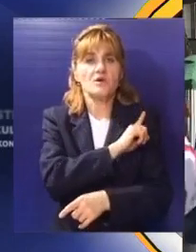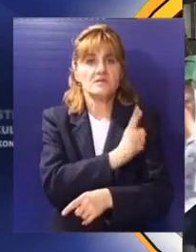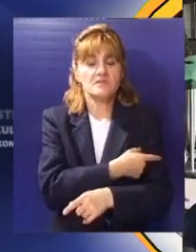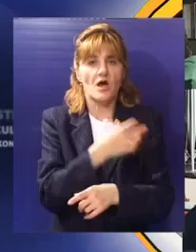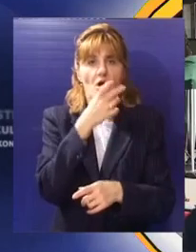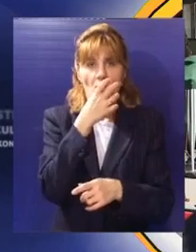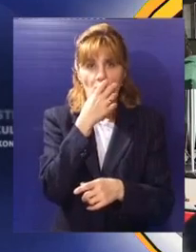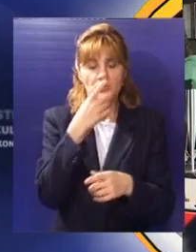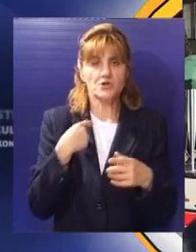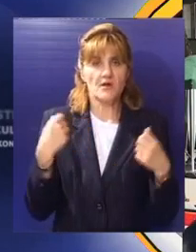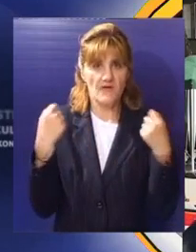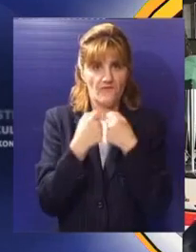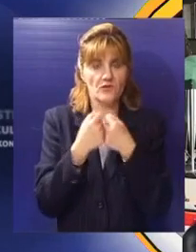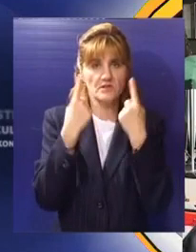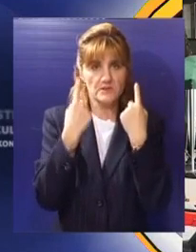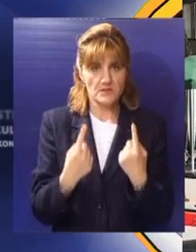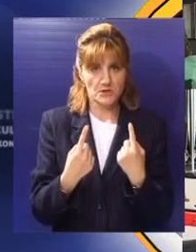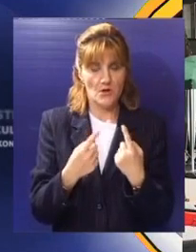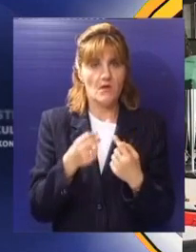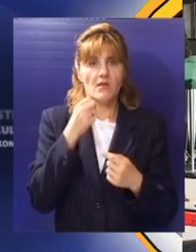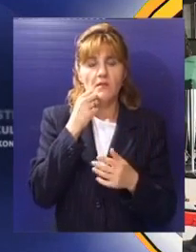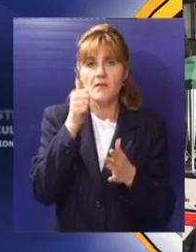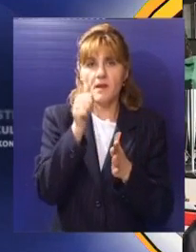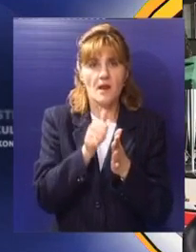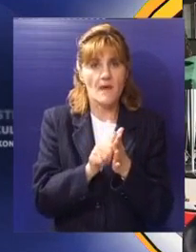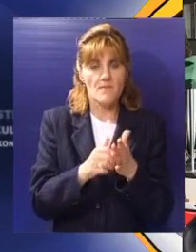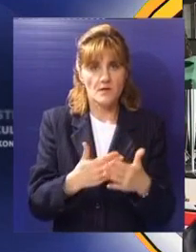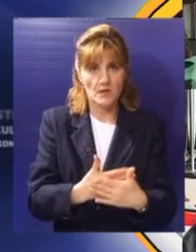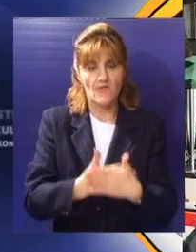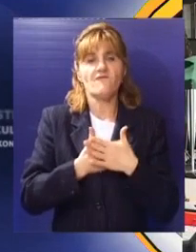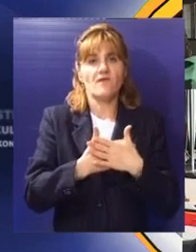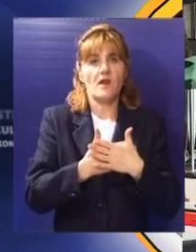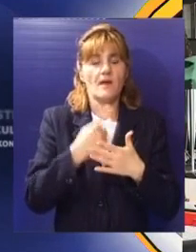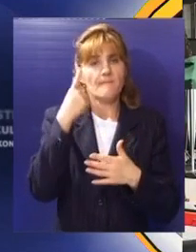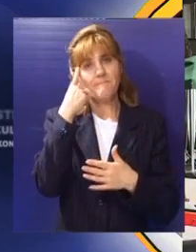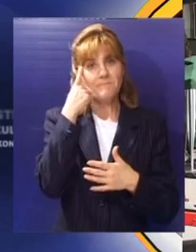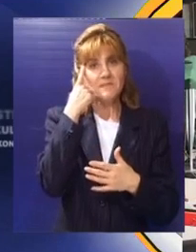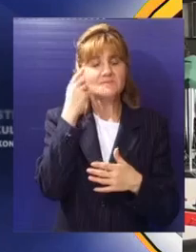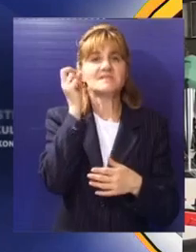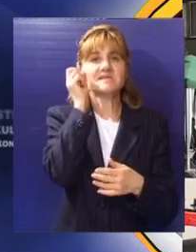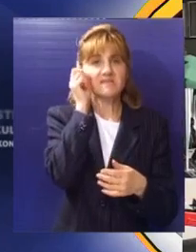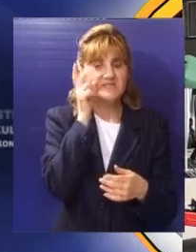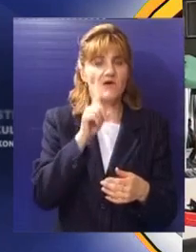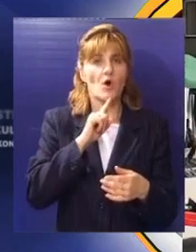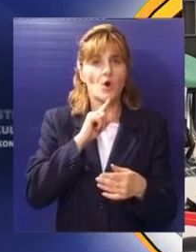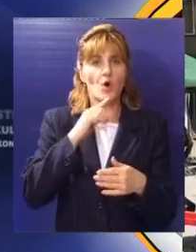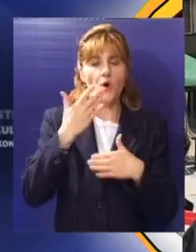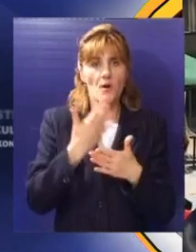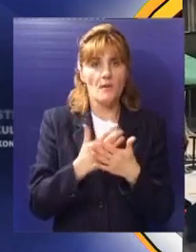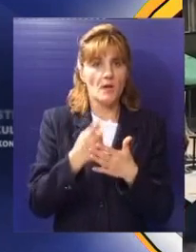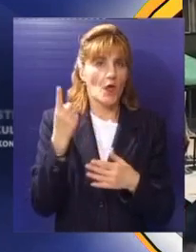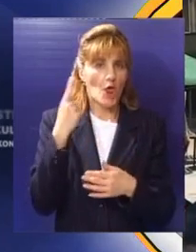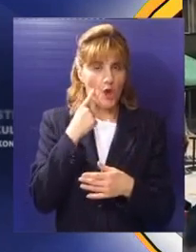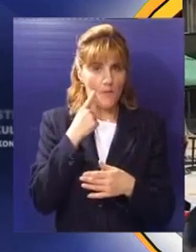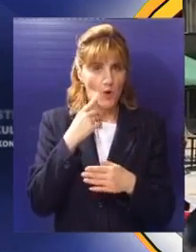stagom želi da doživi frontalni sudar. Ali već i prije onoj najmanjoj brzini udar je dovoljno veliki da mislim da svako ko jednom prođe ovaj naš